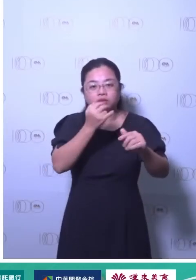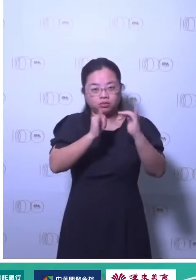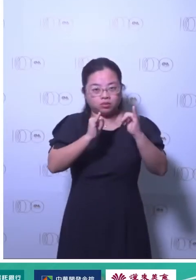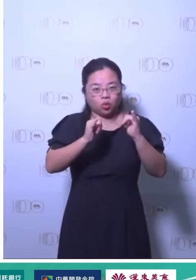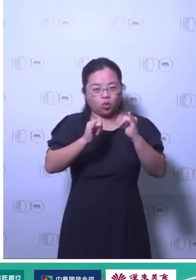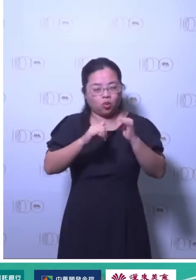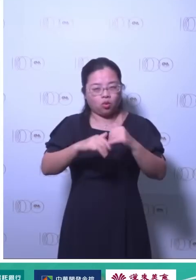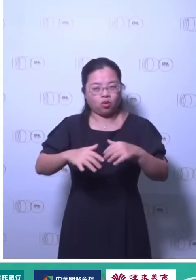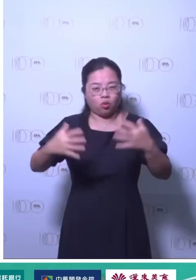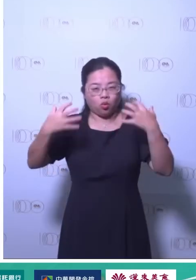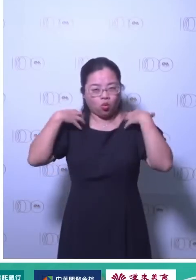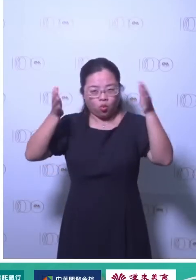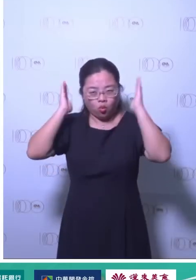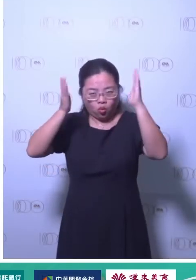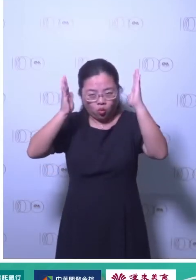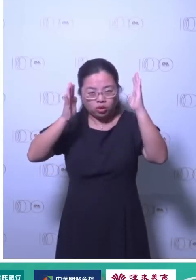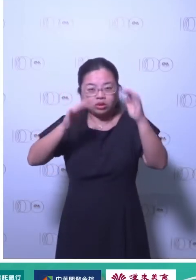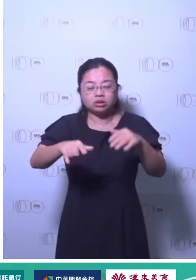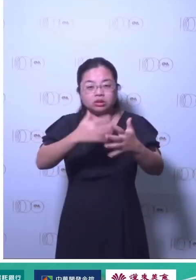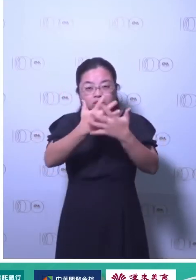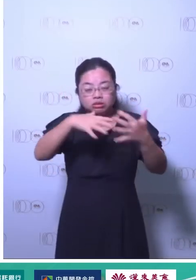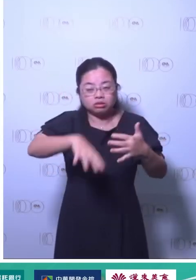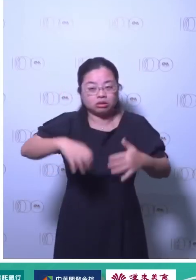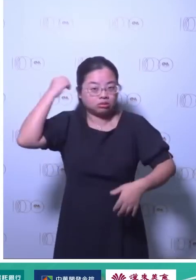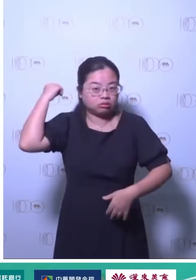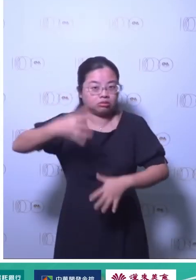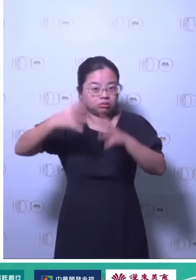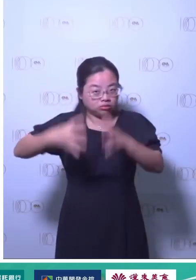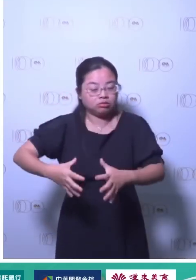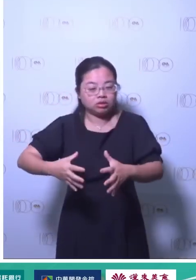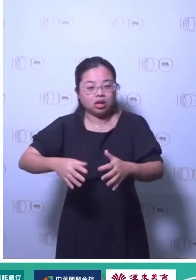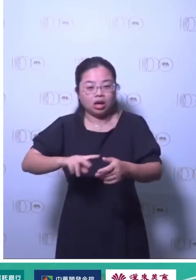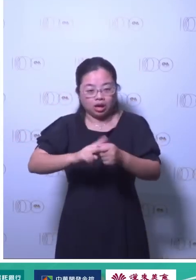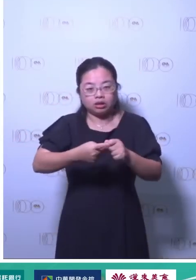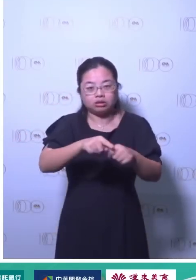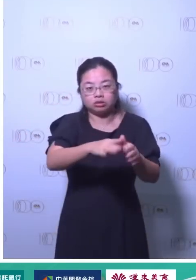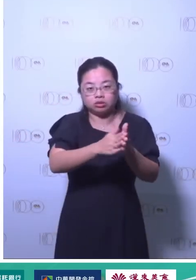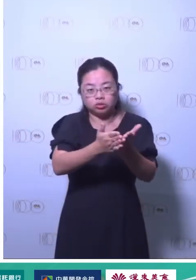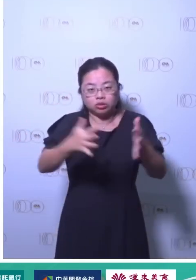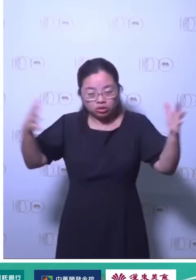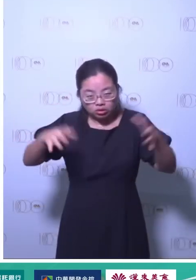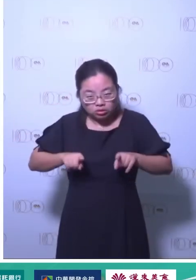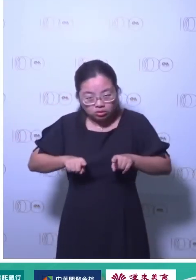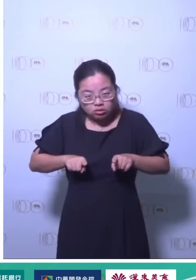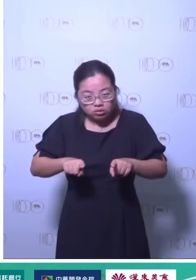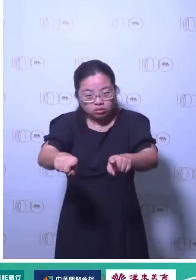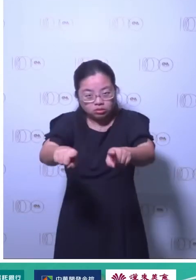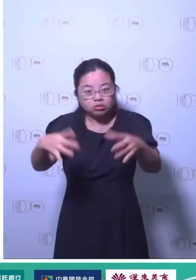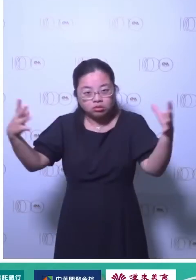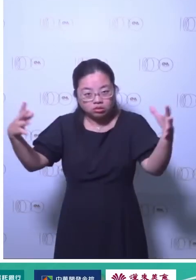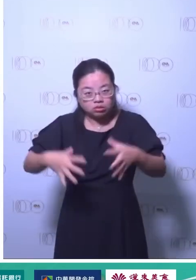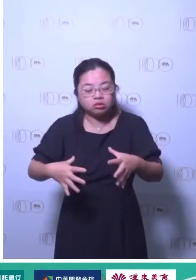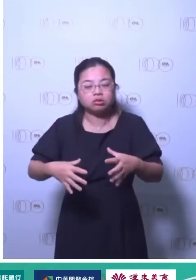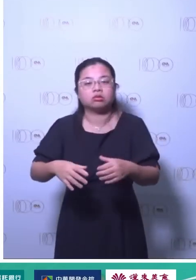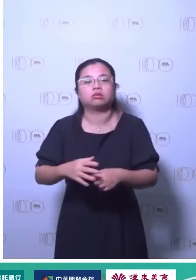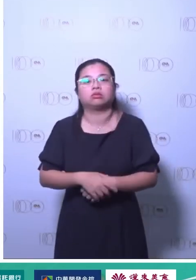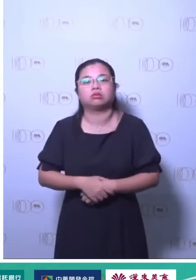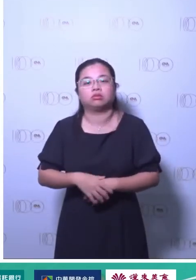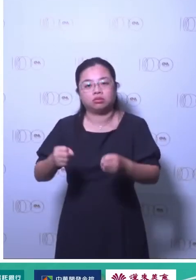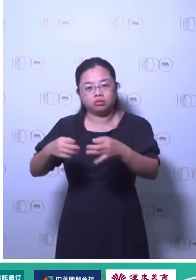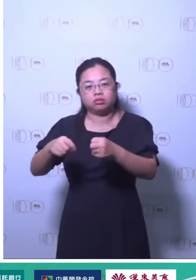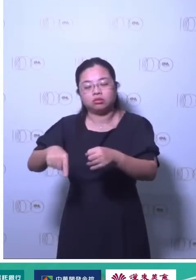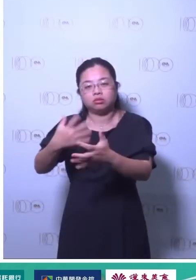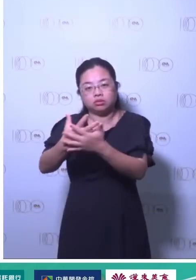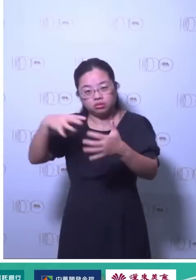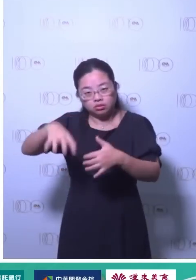当然就像刚刚那个那个副社长还有主持人我们的虚拟主持人有提到其实中央社